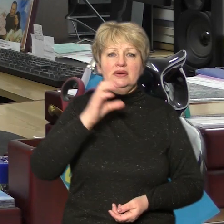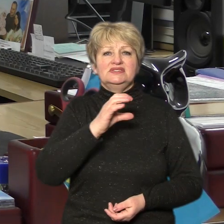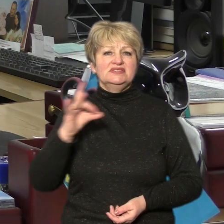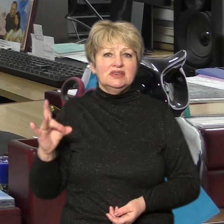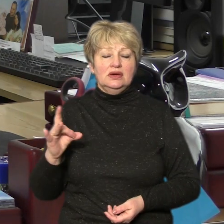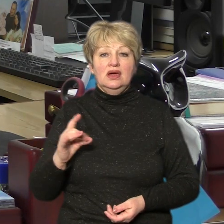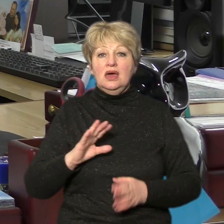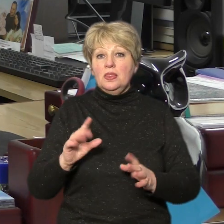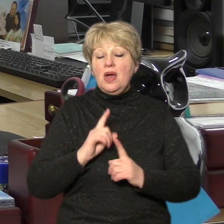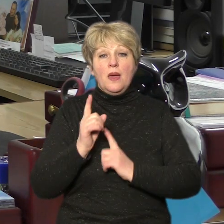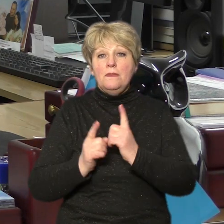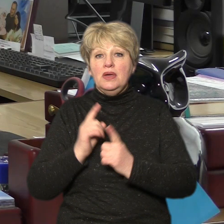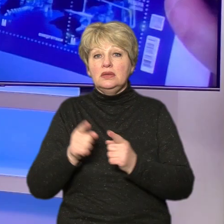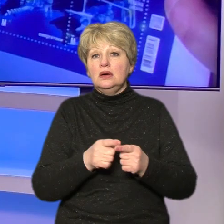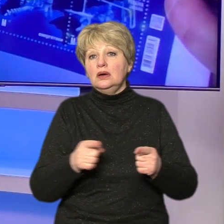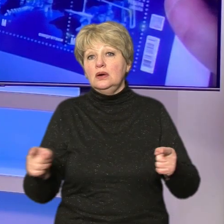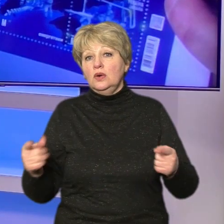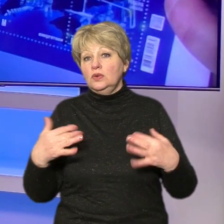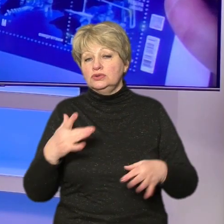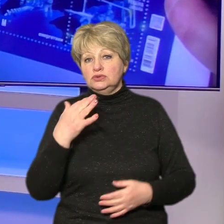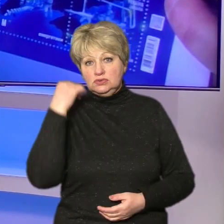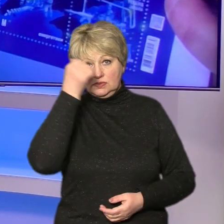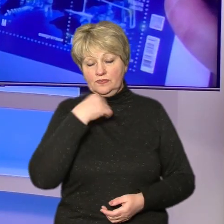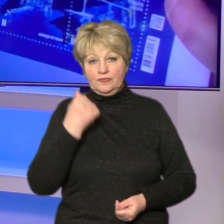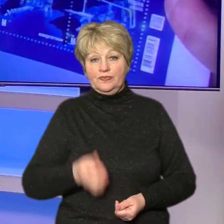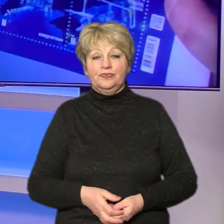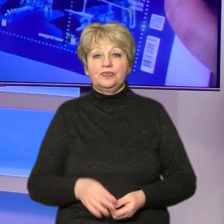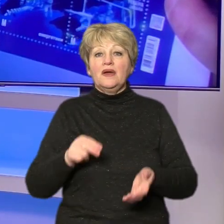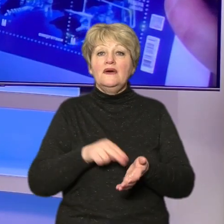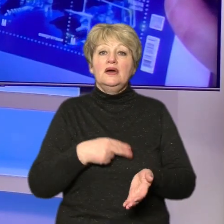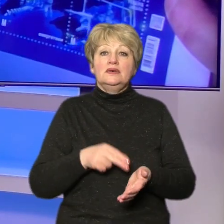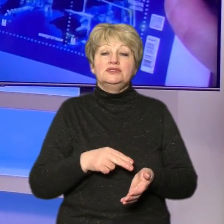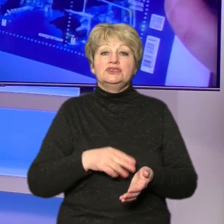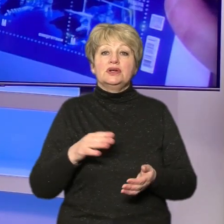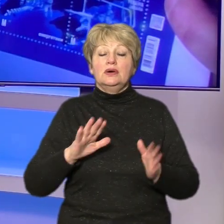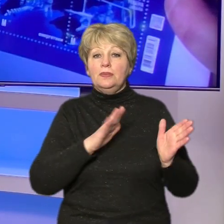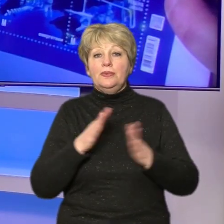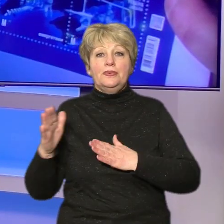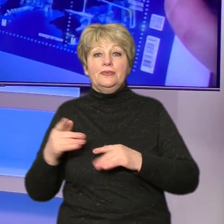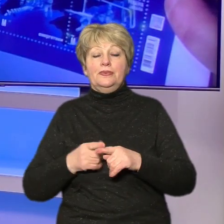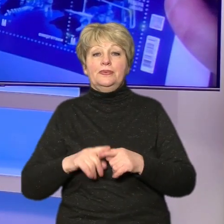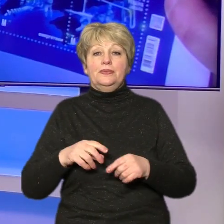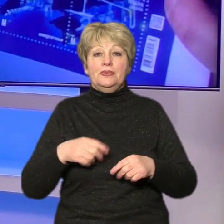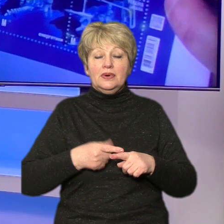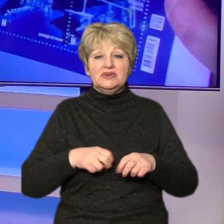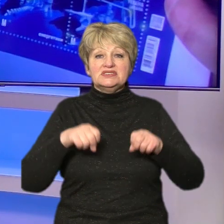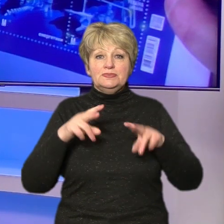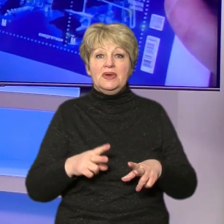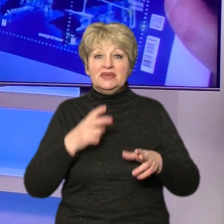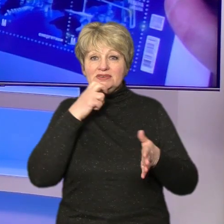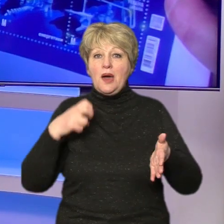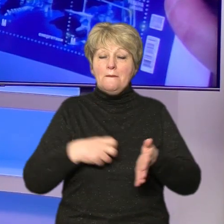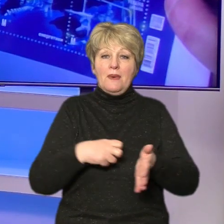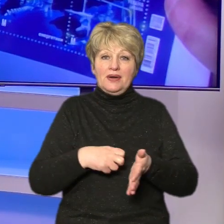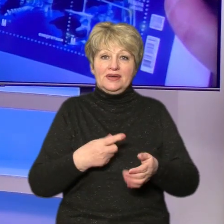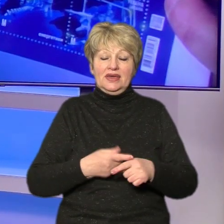не міняються вже століття. У Черкасах відбулося спецпогашення нової марки «Воїни світла», «Воїни добра». Зі слів